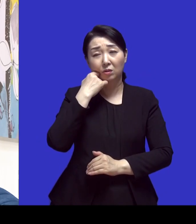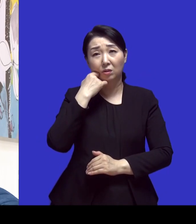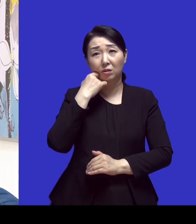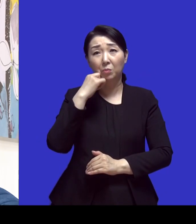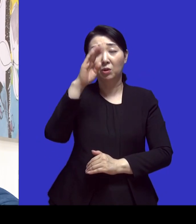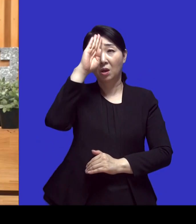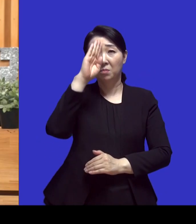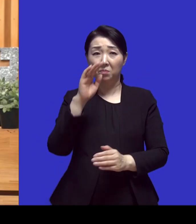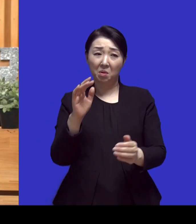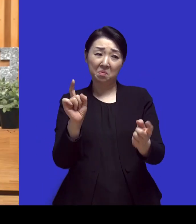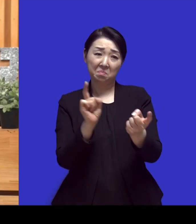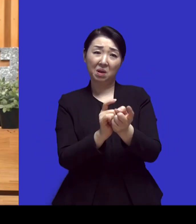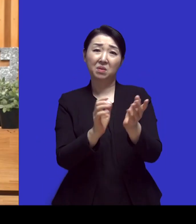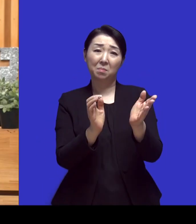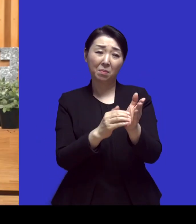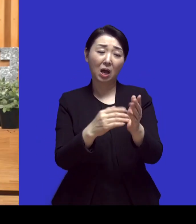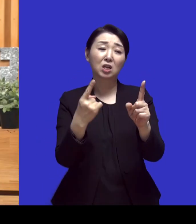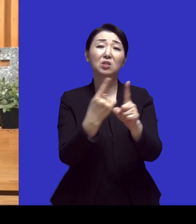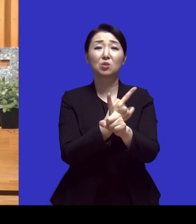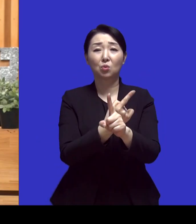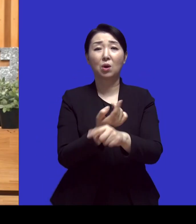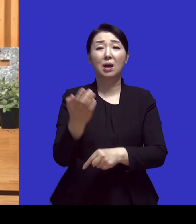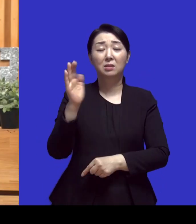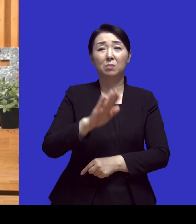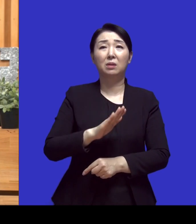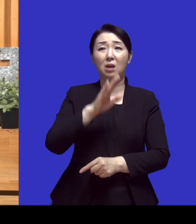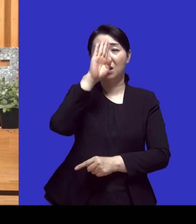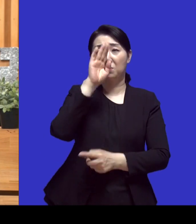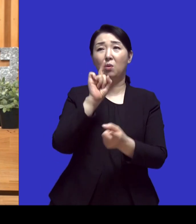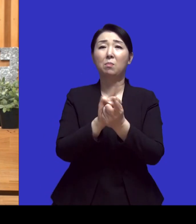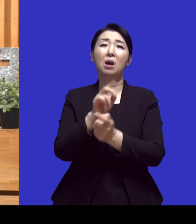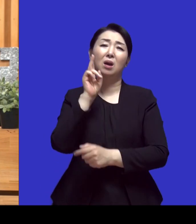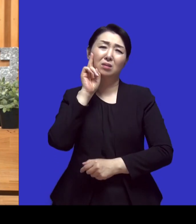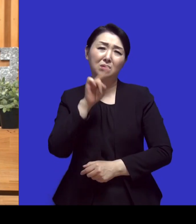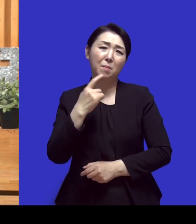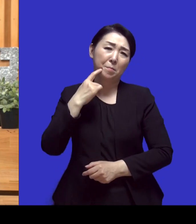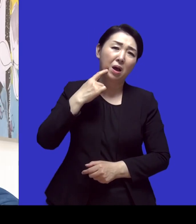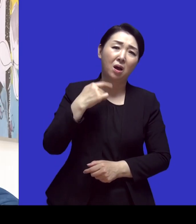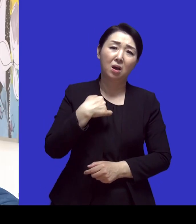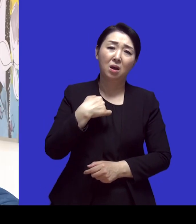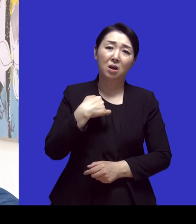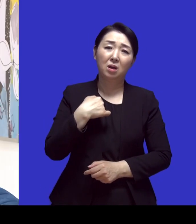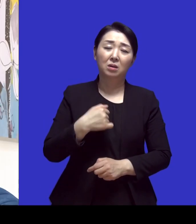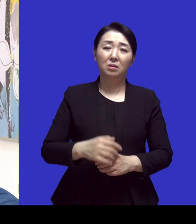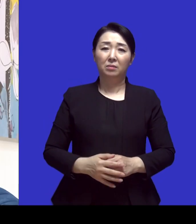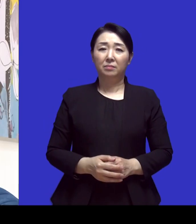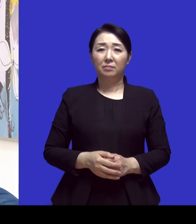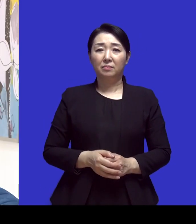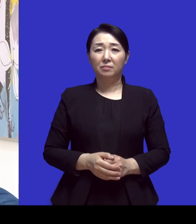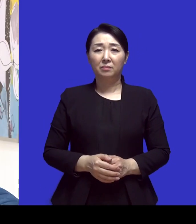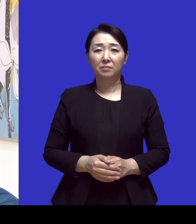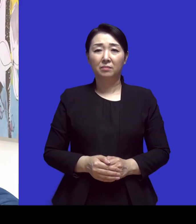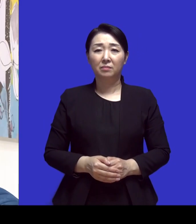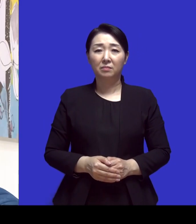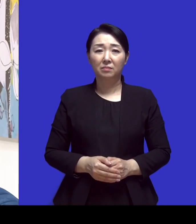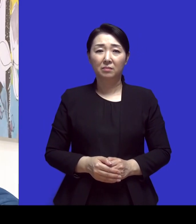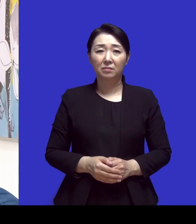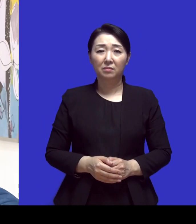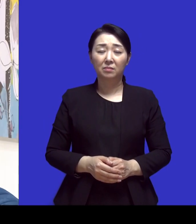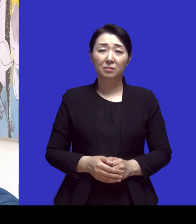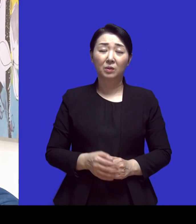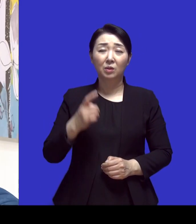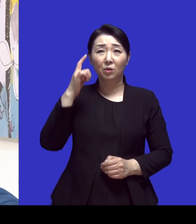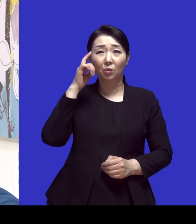심하게 알았어요 그때 말라리아를 좀 독하게 걸려서 예 그래서 이제 말라리아는 학질이라는